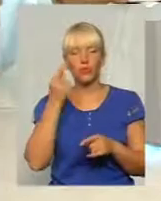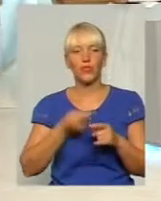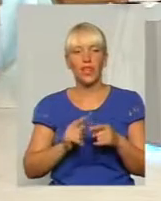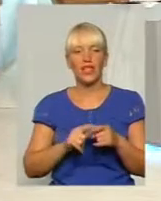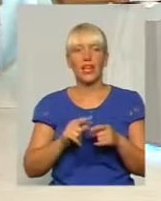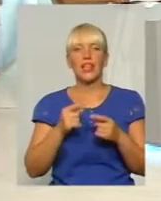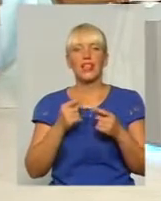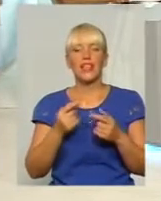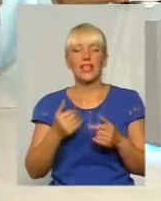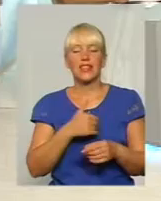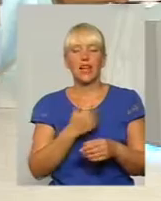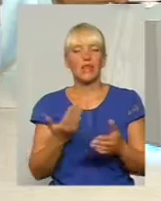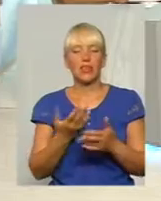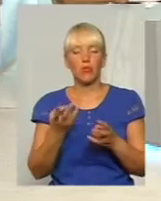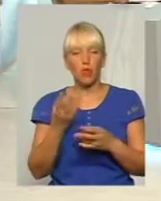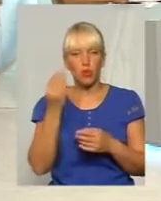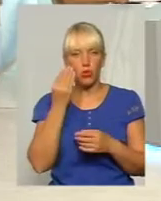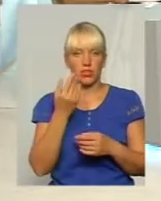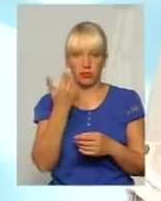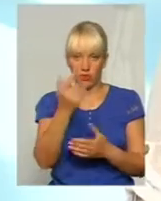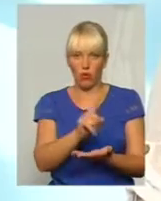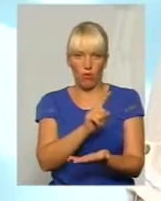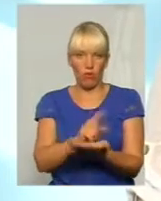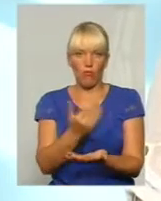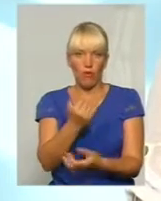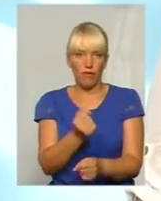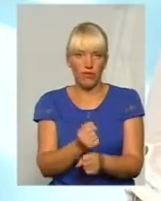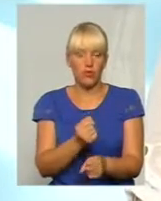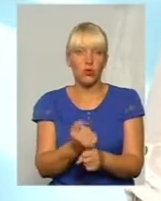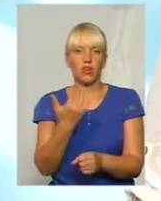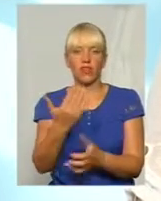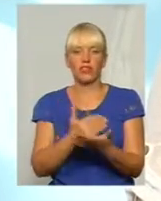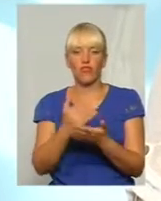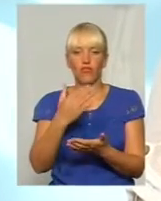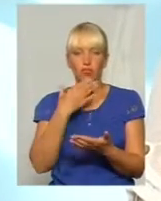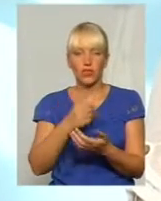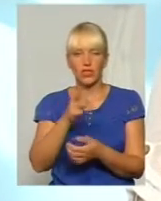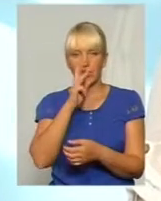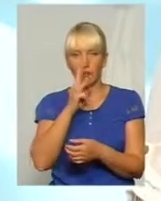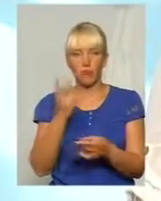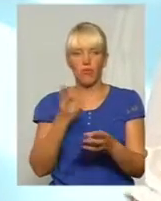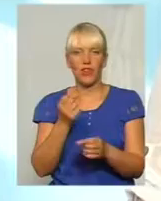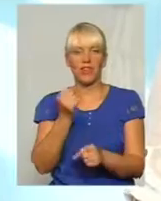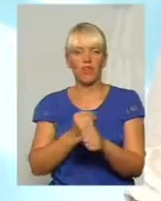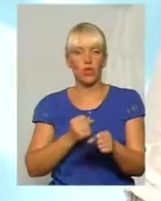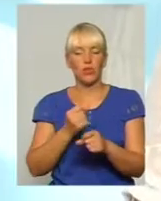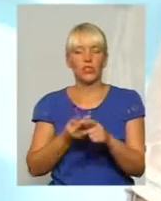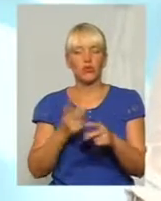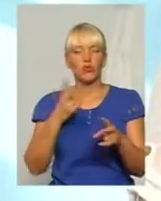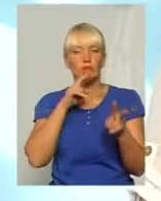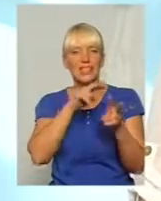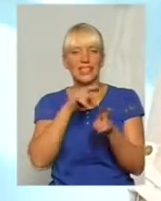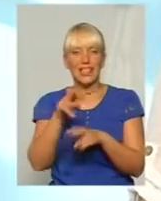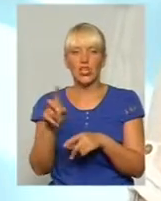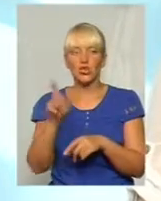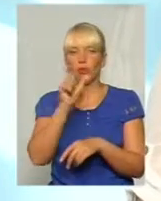принципі, повинні підозрюватися завжди, тому що це їхній обов'язок і вони свої високі зарплати повинні відробляти саме тим, що вони повинні стежити за тим, щоб люди